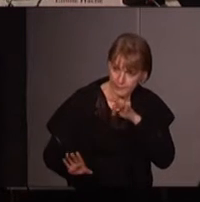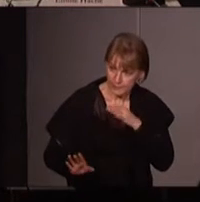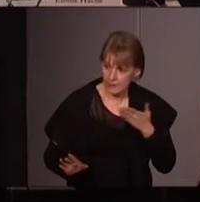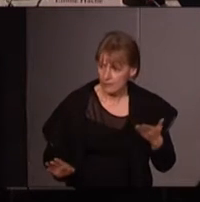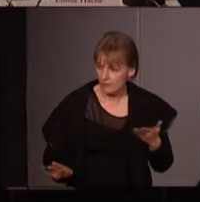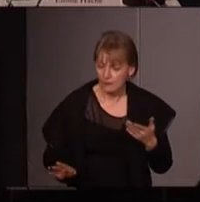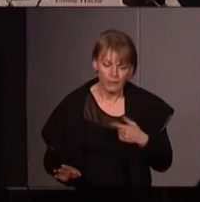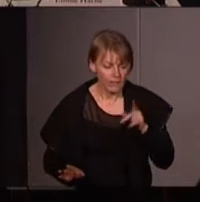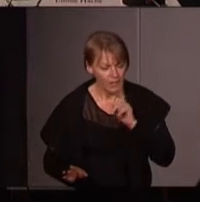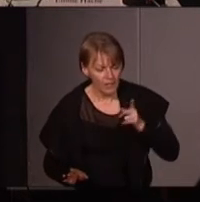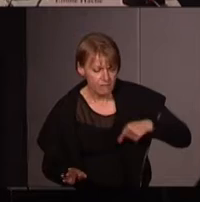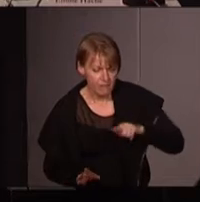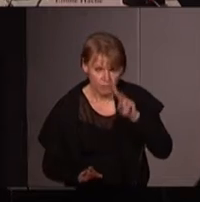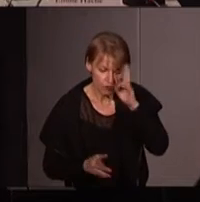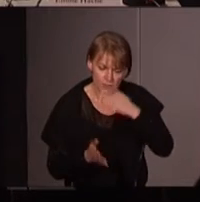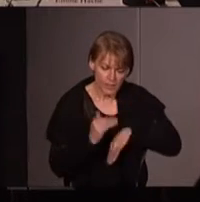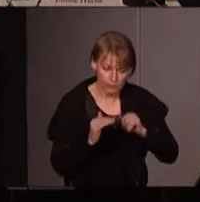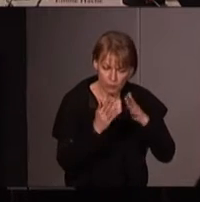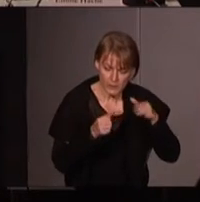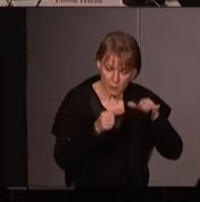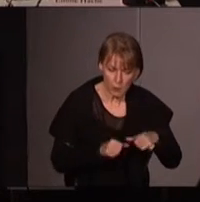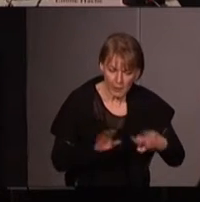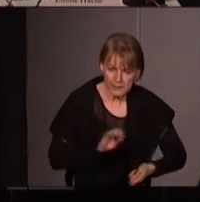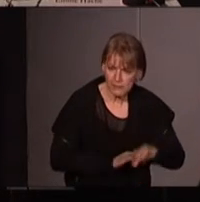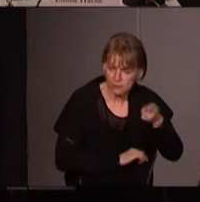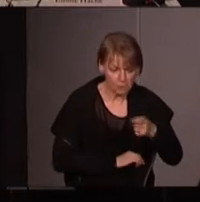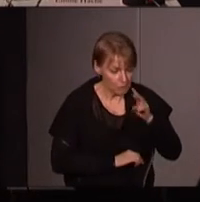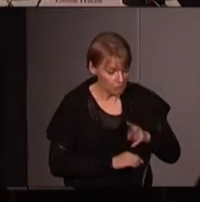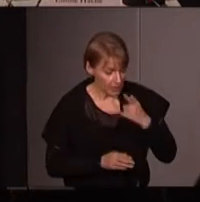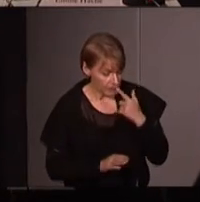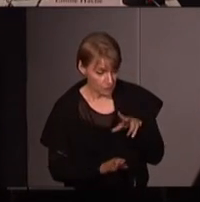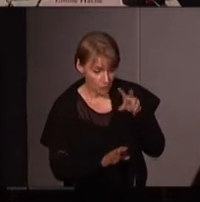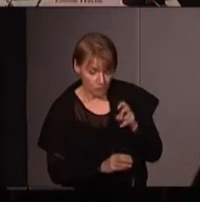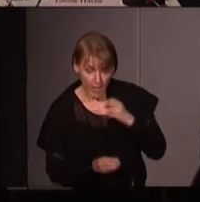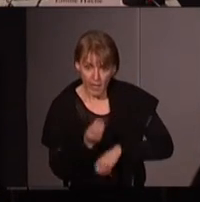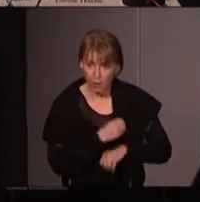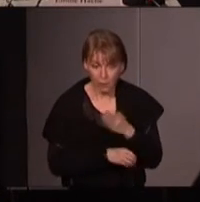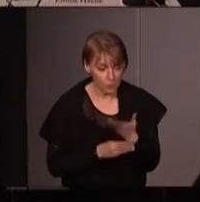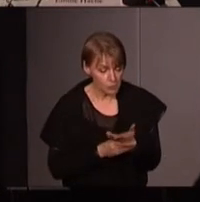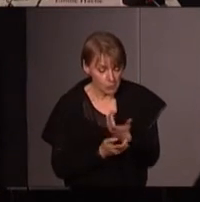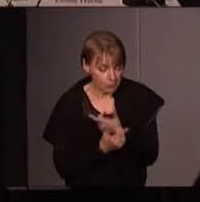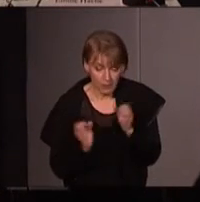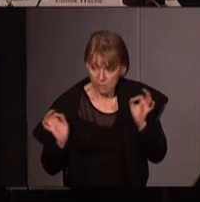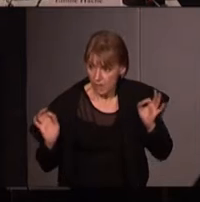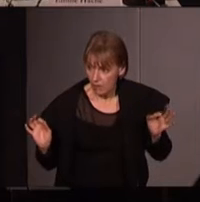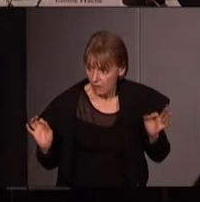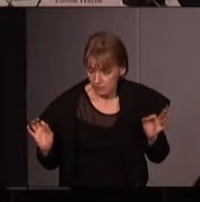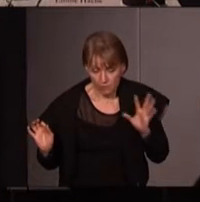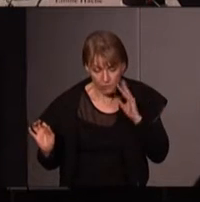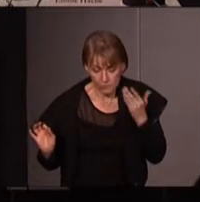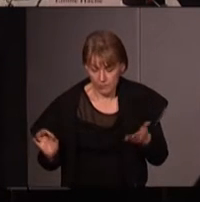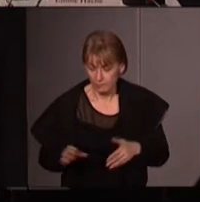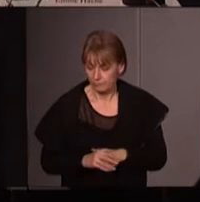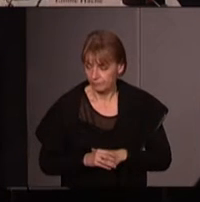plus des femmes qui étaient mères au foyer qui ne sont pas écolo qui ne sont même pas féministes et qui vont ramener l'écologie à la maison on a le pire du pire